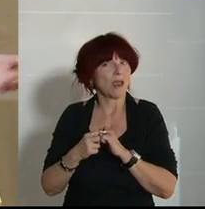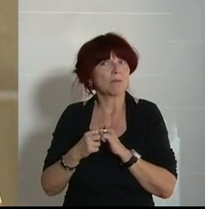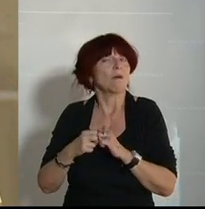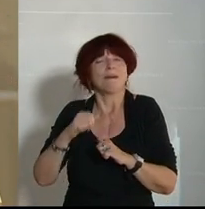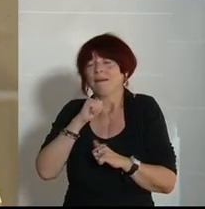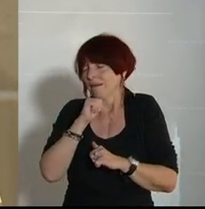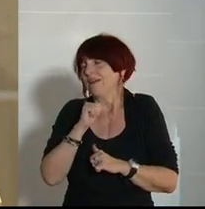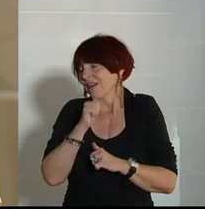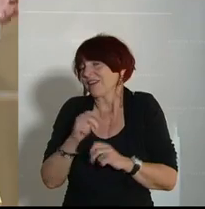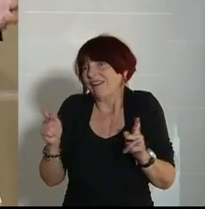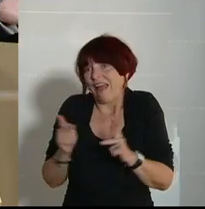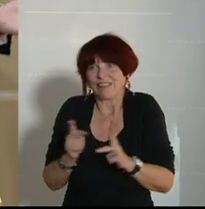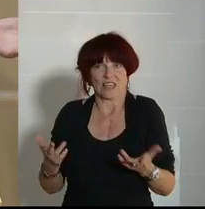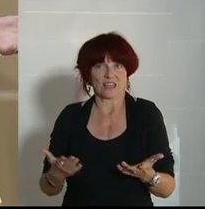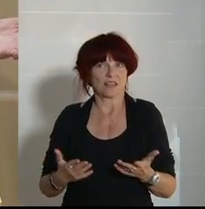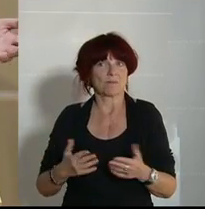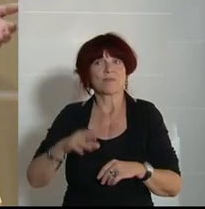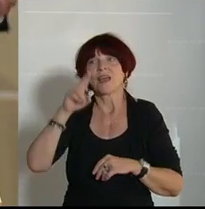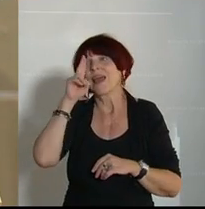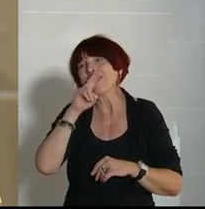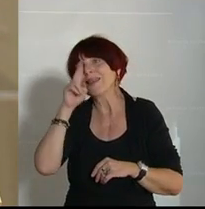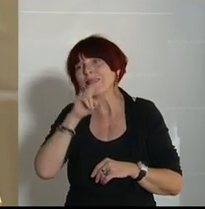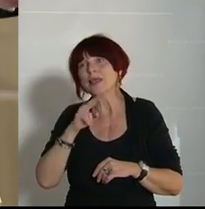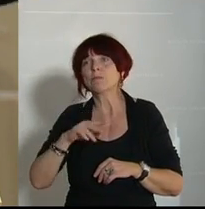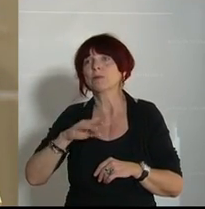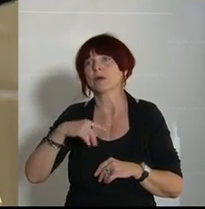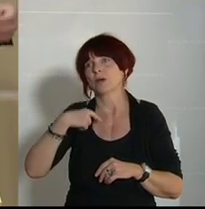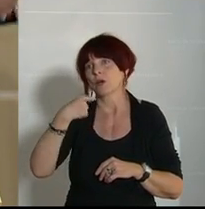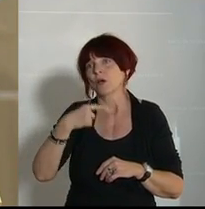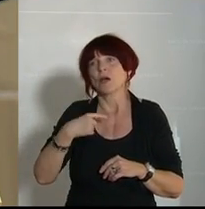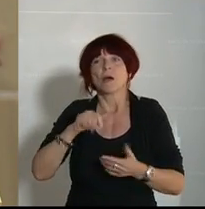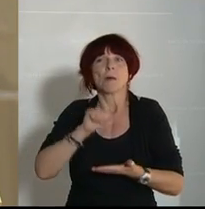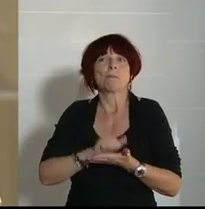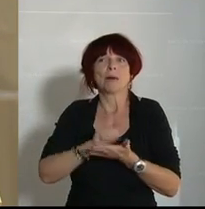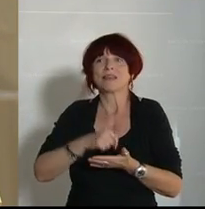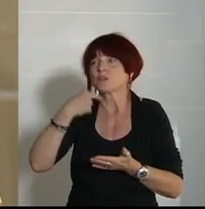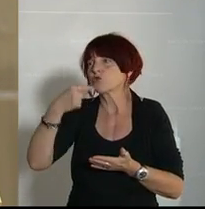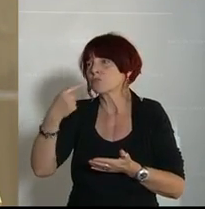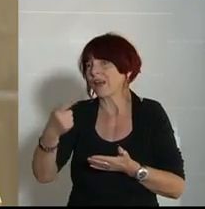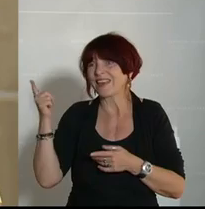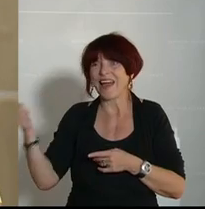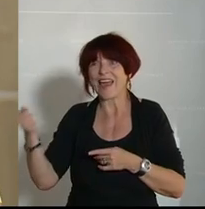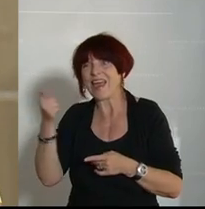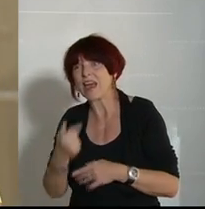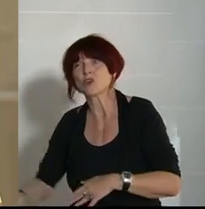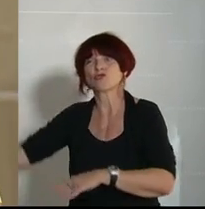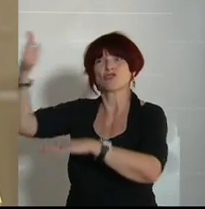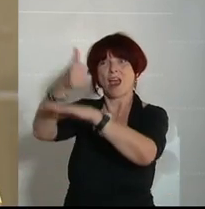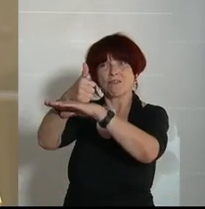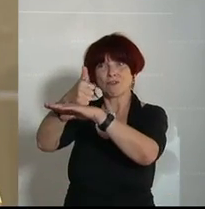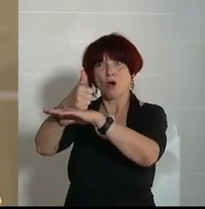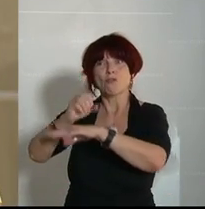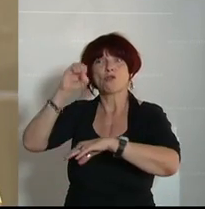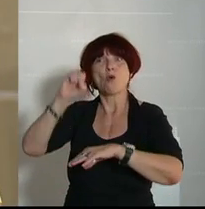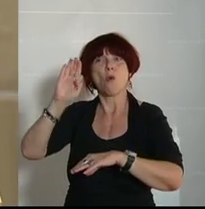Journalisten. Aber jemand, der ein lieber Pressesprecher war, zum Chef der österreichischen Industrie zu machen, wo es um Milliarden Euro